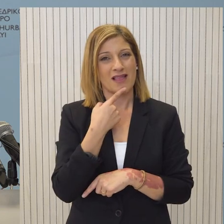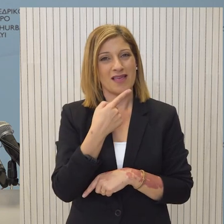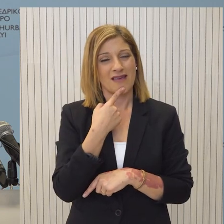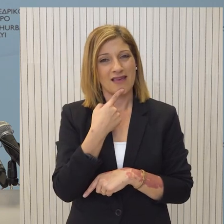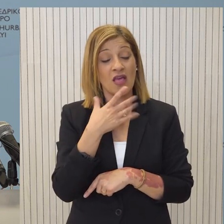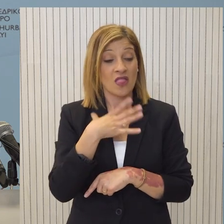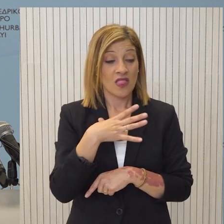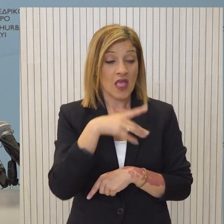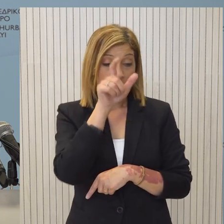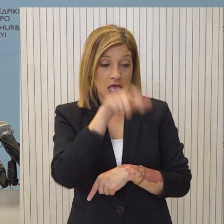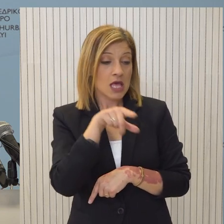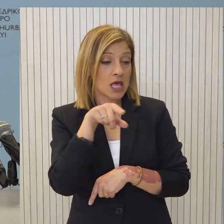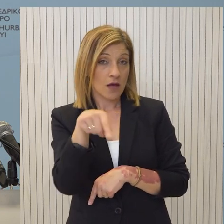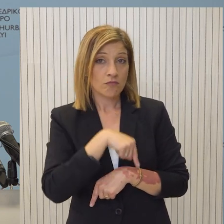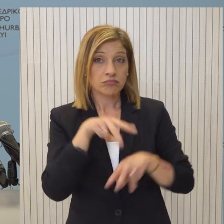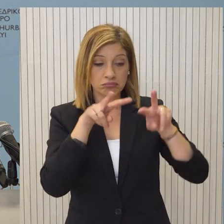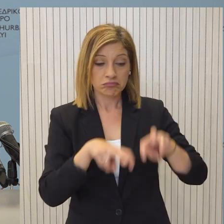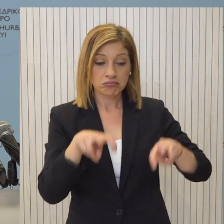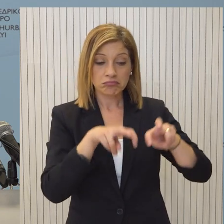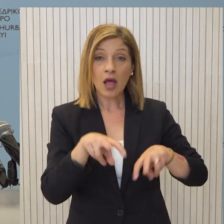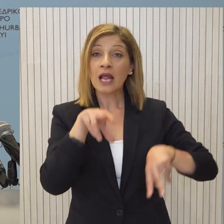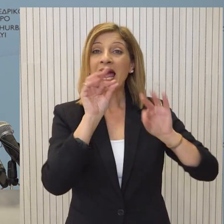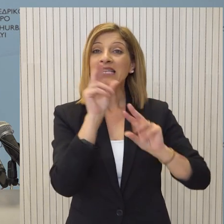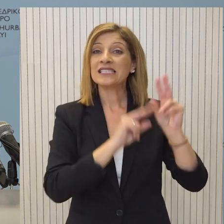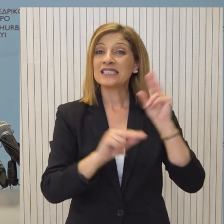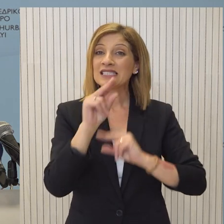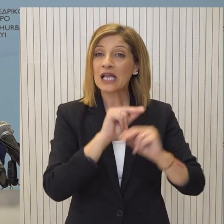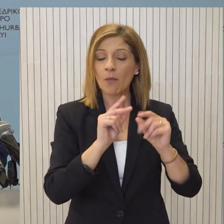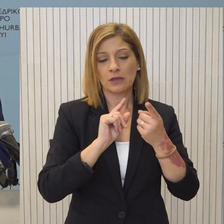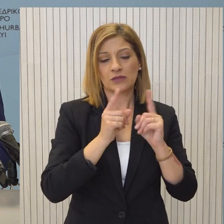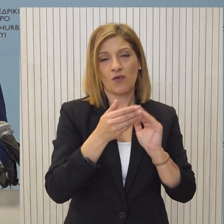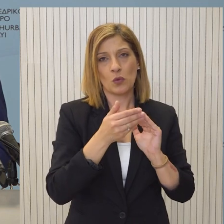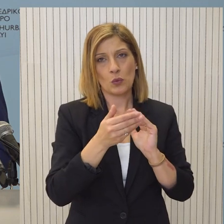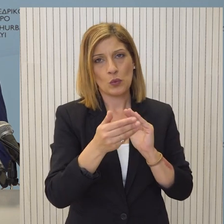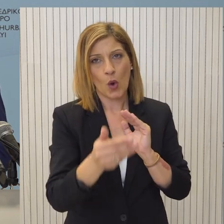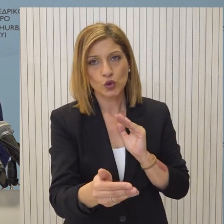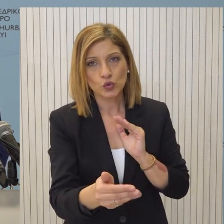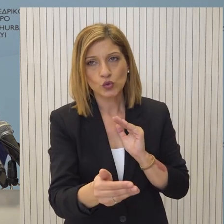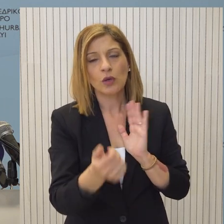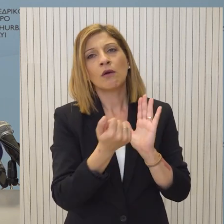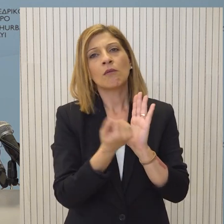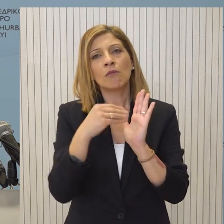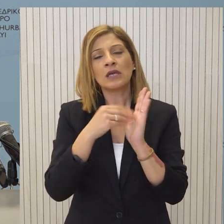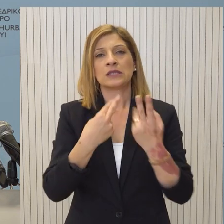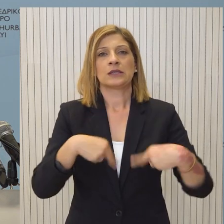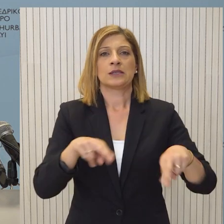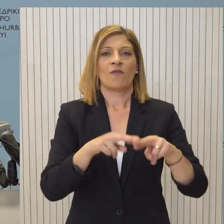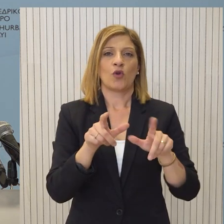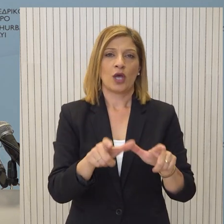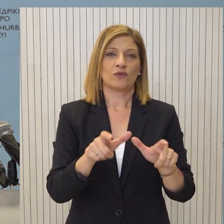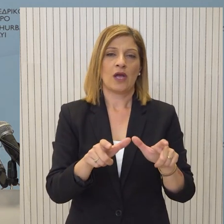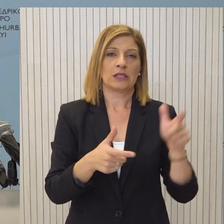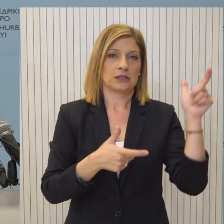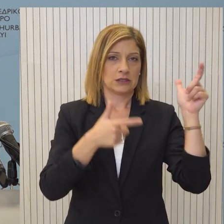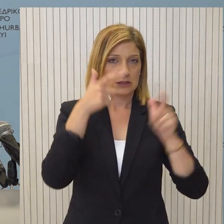η διερεύνηση της προοπτικής επανέραξης των διαπραγματεύσεων εντός του συμφωνημένου πλαισίου, σύμφωνα με τα σχετικά ψηφίσματα του Συμβουλίου Ασφαλείας των Ηνωμένων